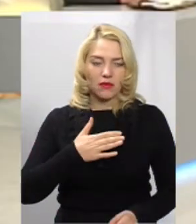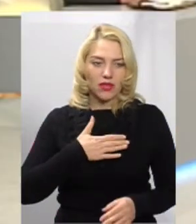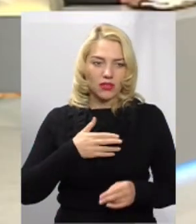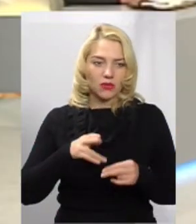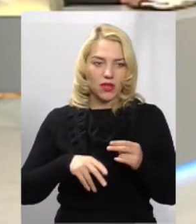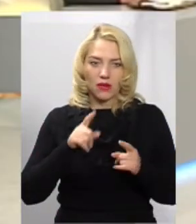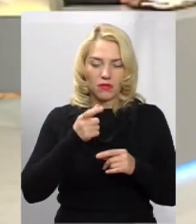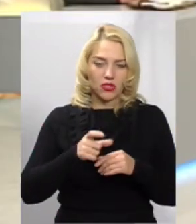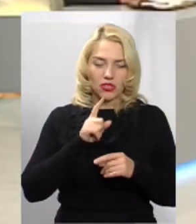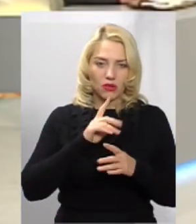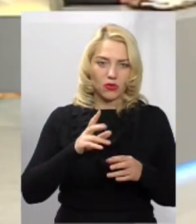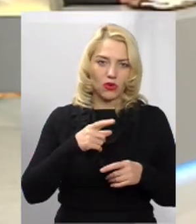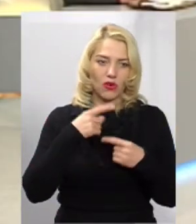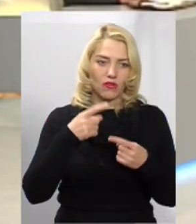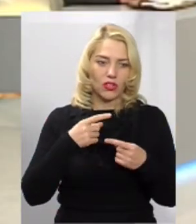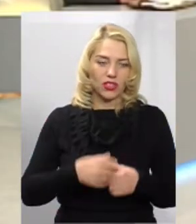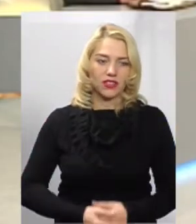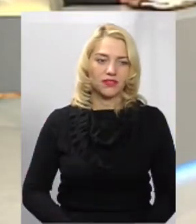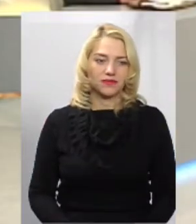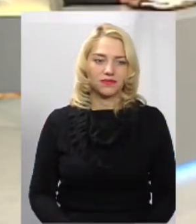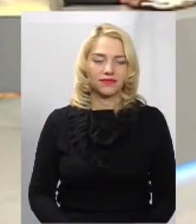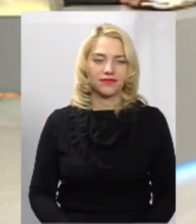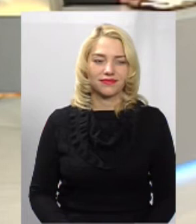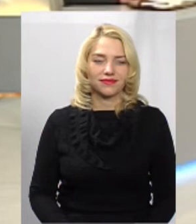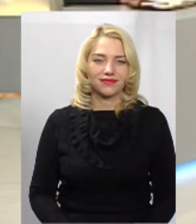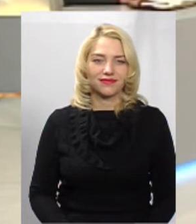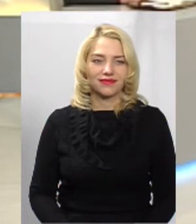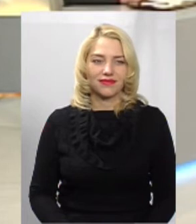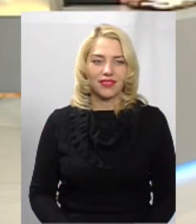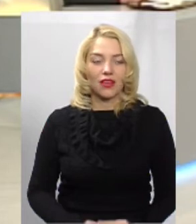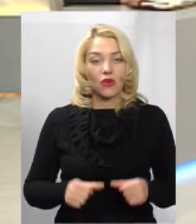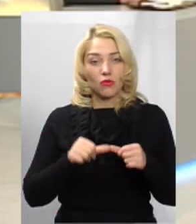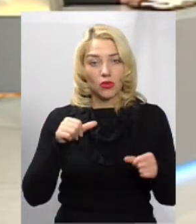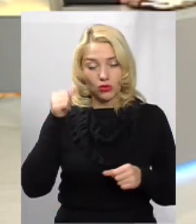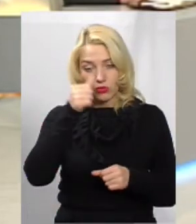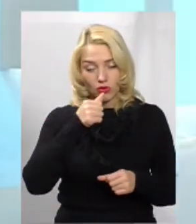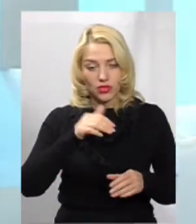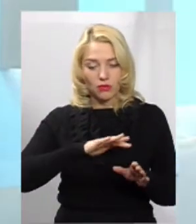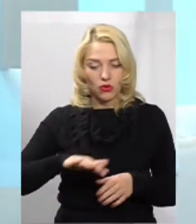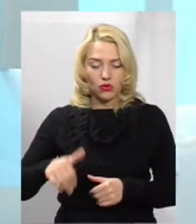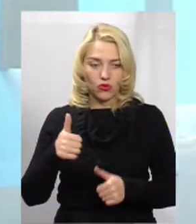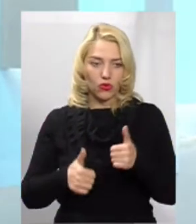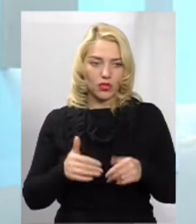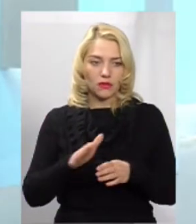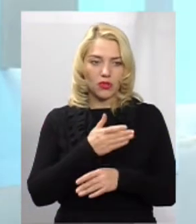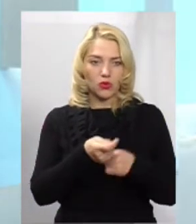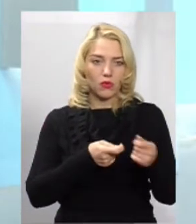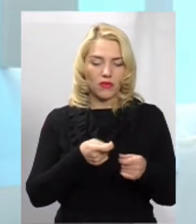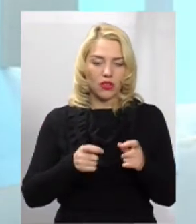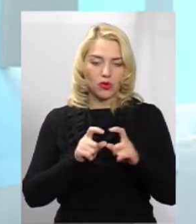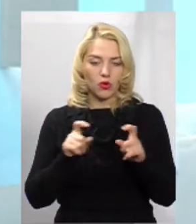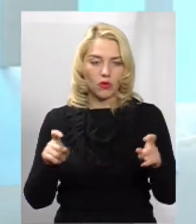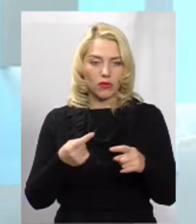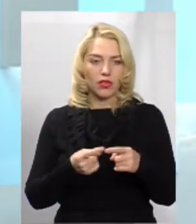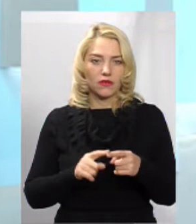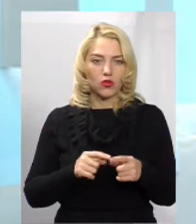входити. Добре, ми цей час використаємо у майбутньому. У минулому році пройшов конкурс між управляючими компаніями. У цьому